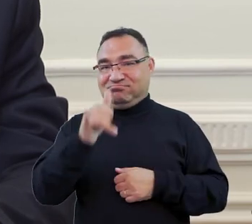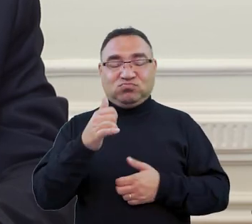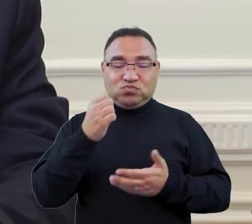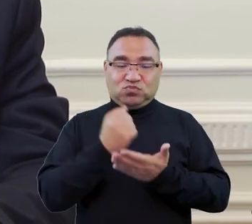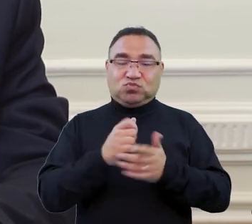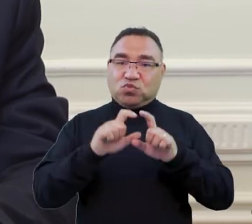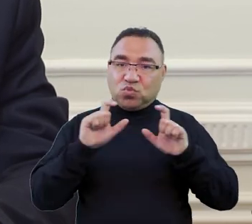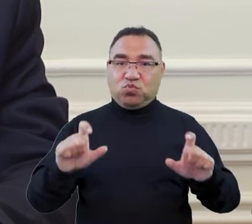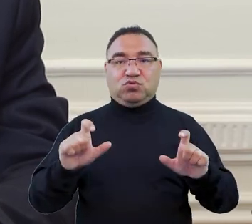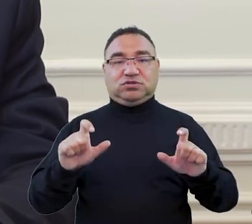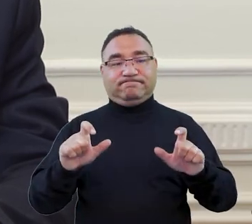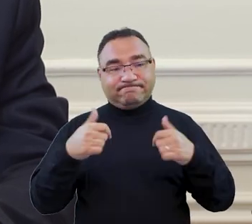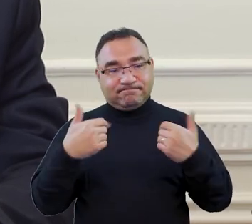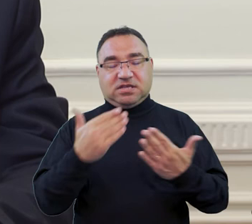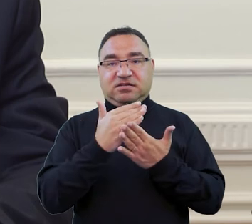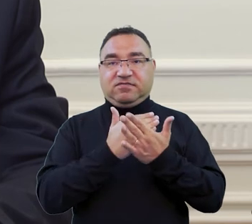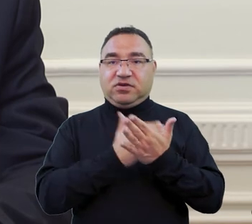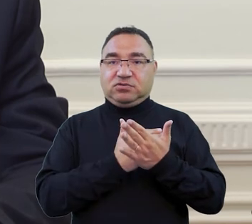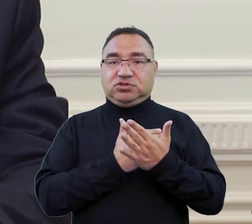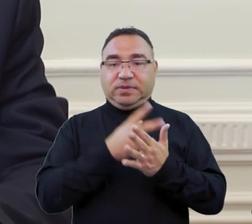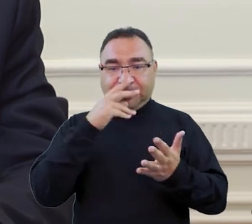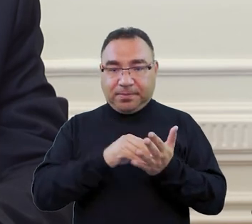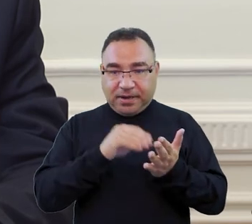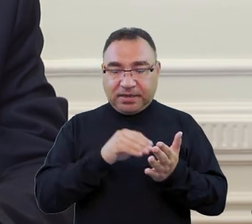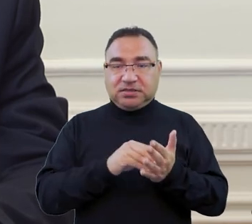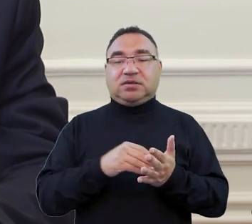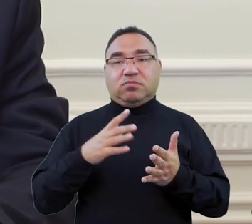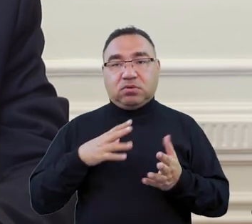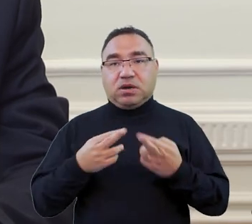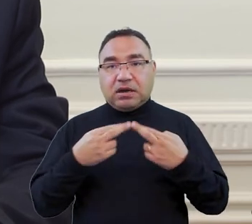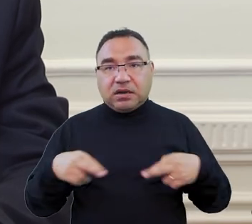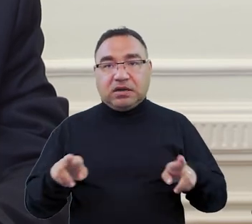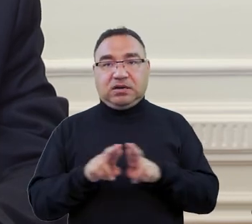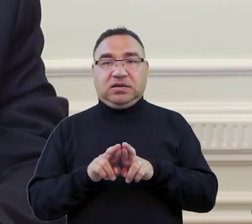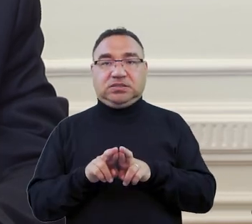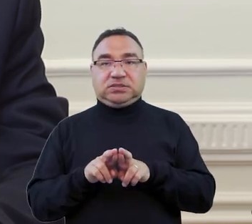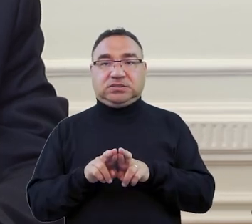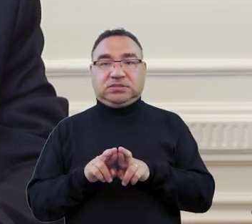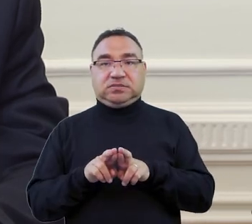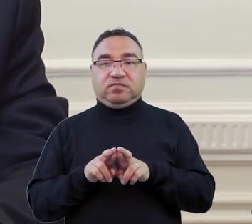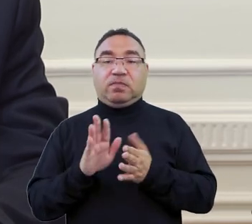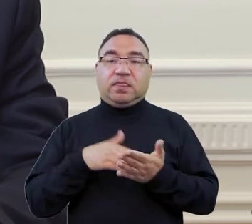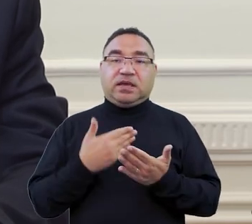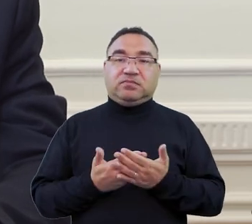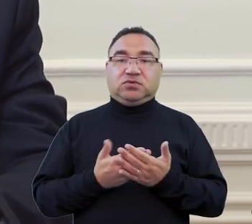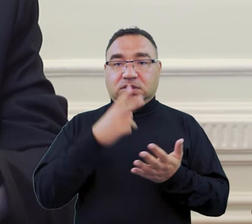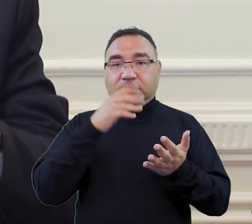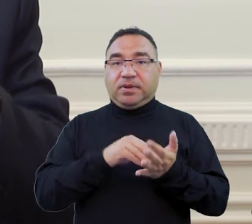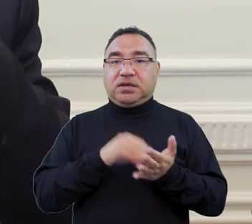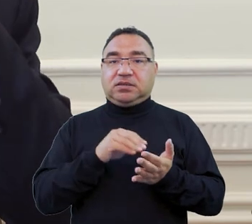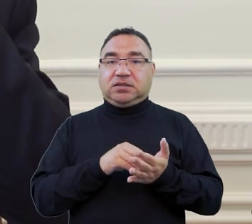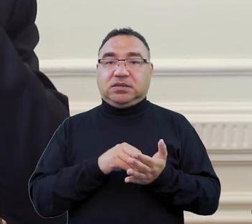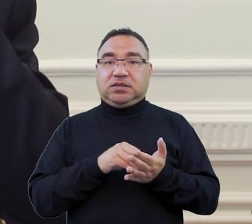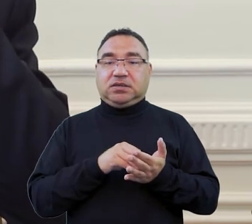uczelnia musi stworzyć takie warunki żeby te praktyki mogły się odbywać jeśli chodzi na przykład o praktyki